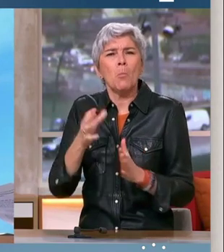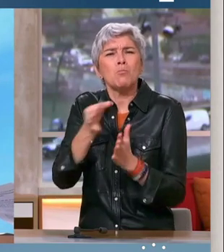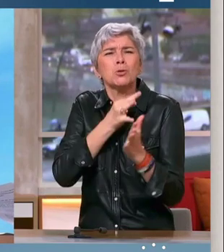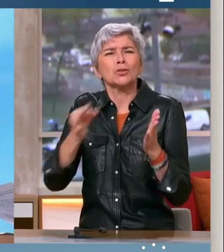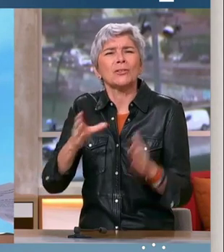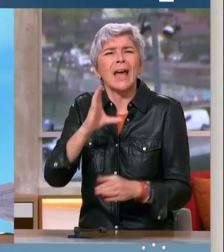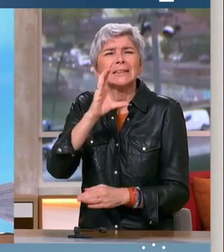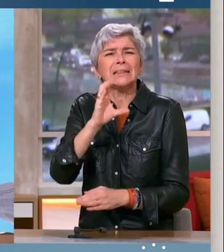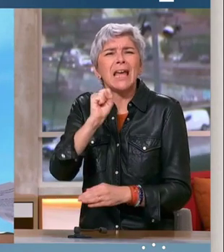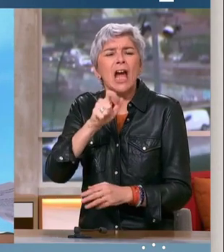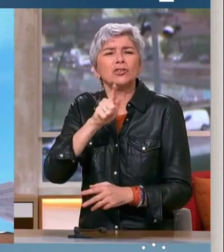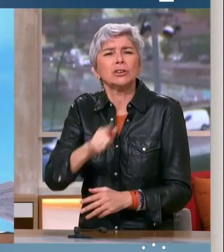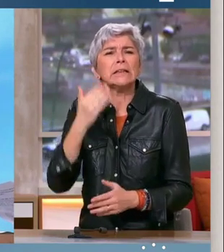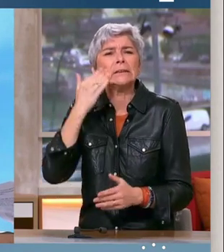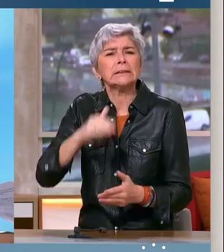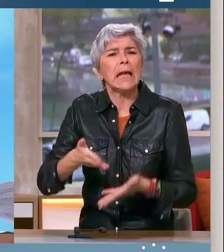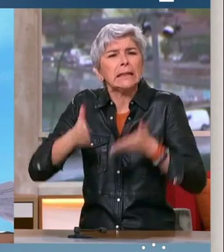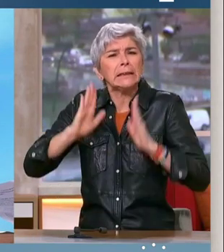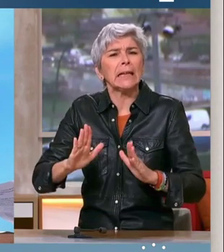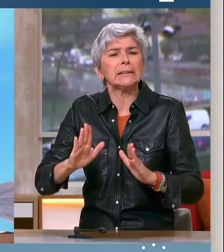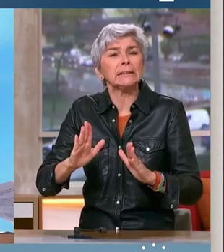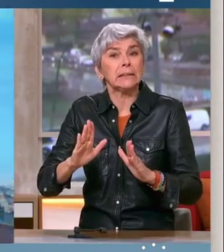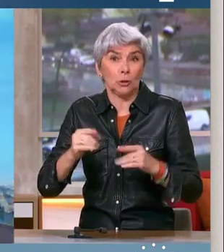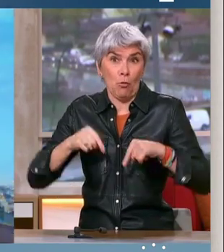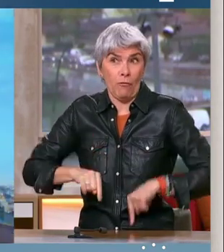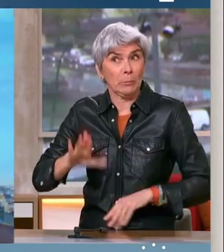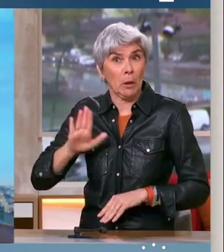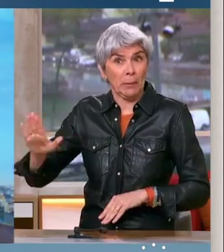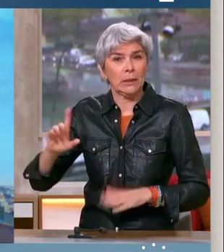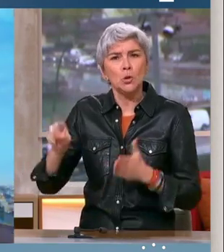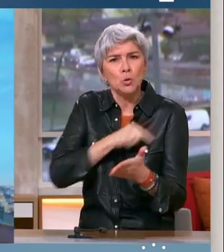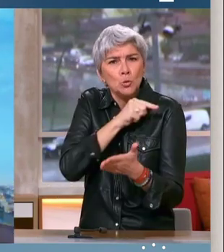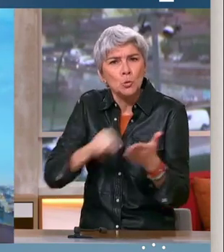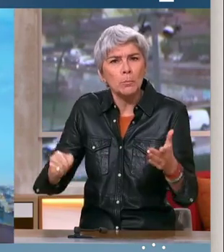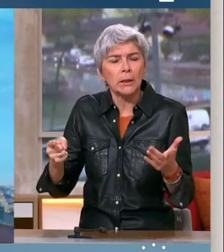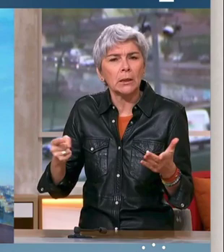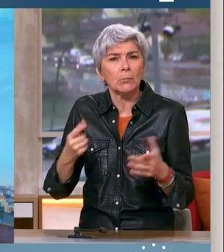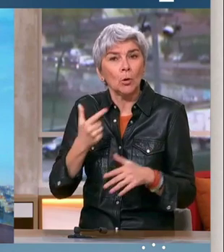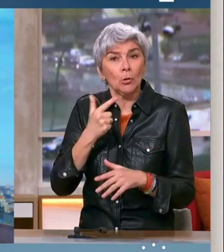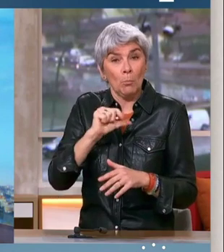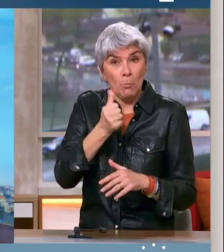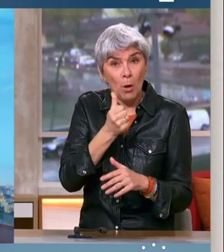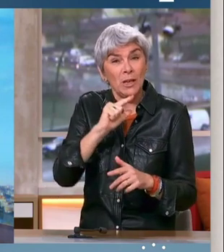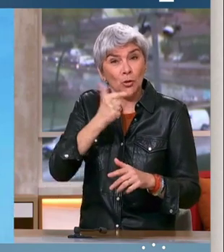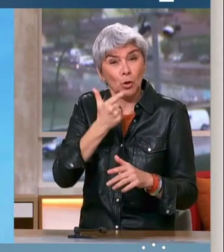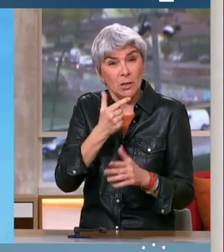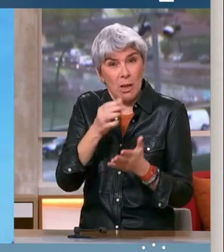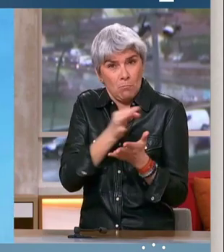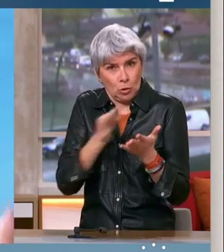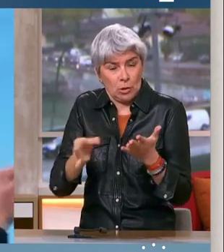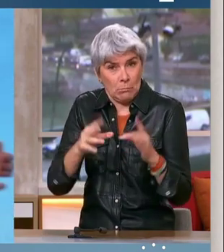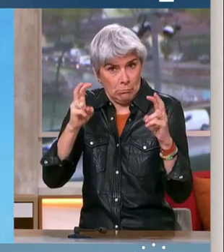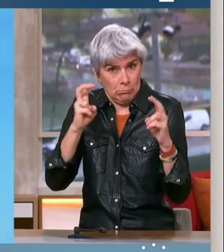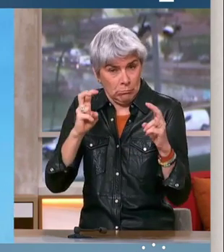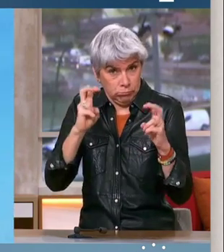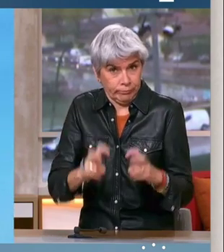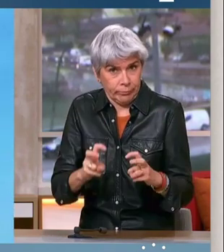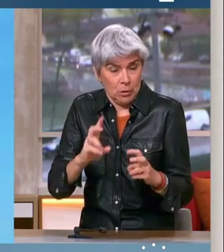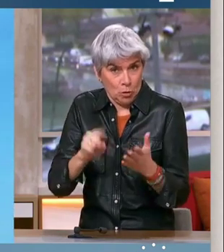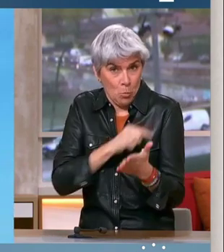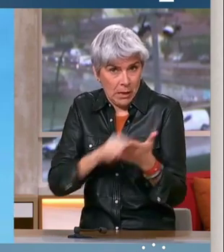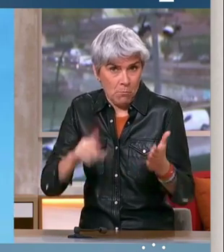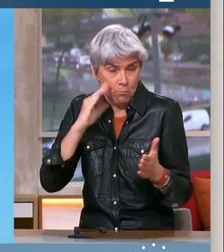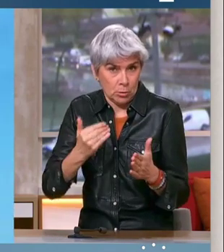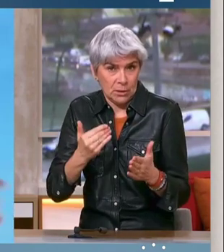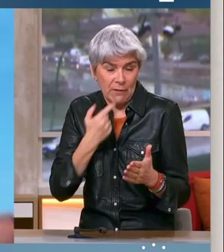CSG qui ont été instaurés par ce gouvernement. Je les supprime, les deux premiers taux, pour rendre du pouvoir d'achat aux